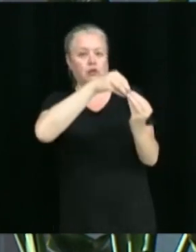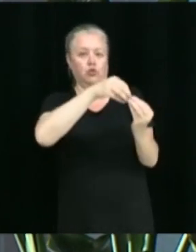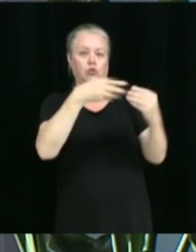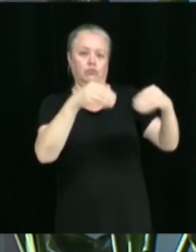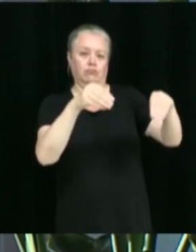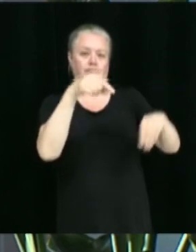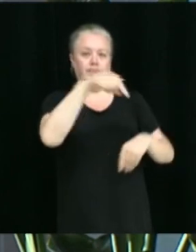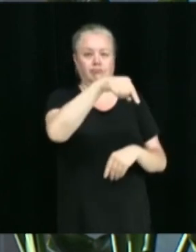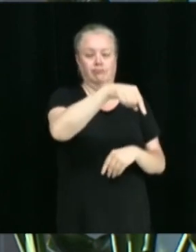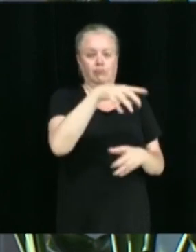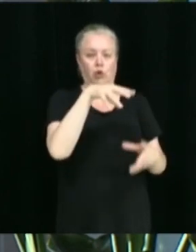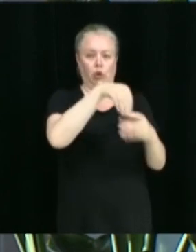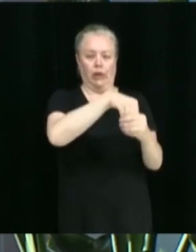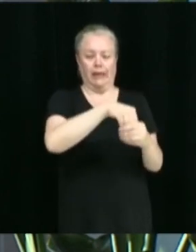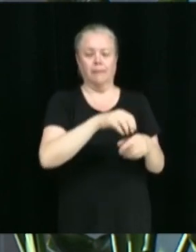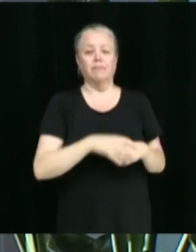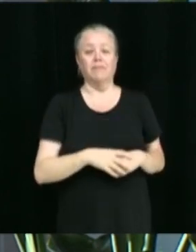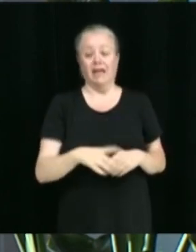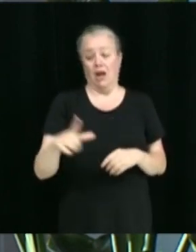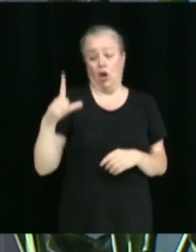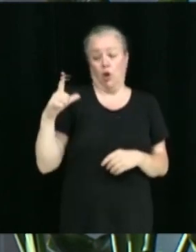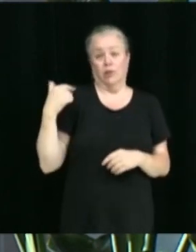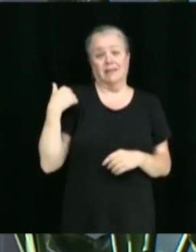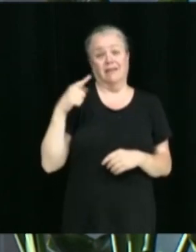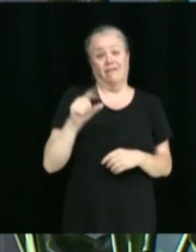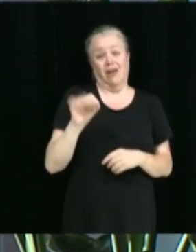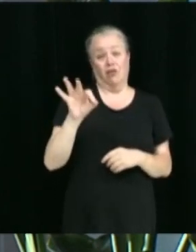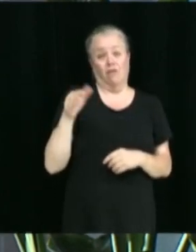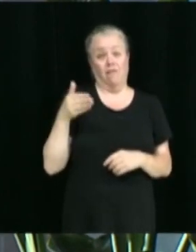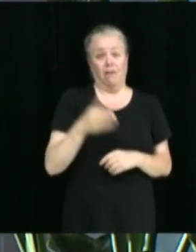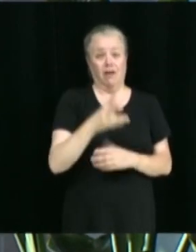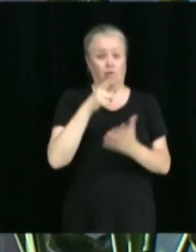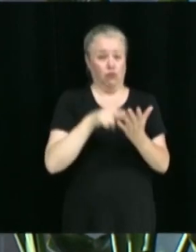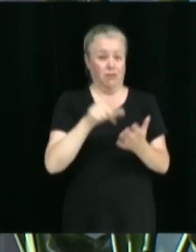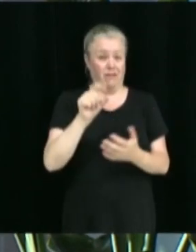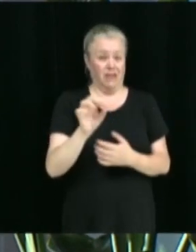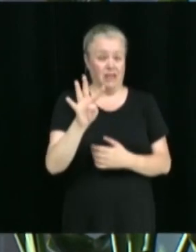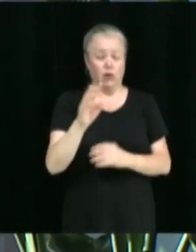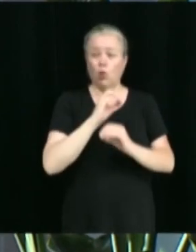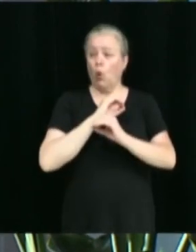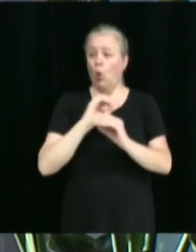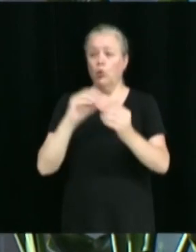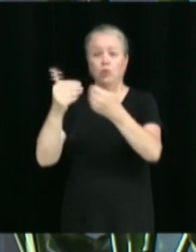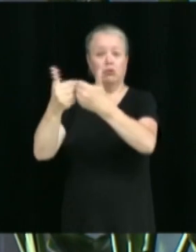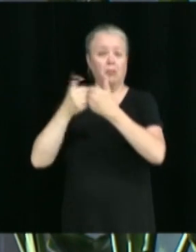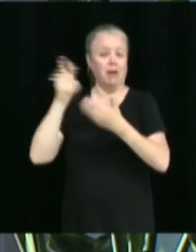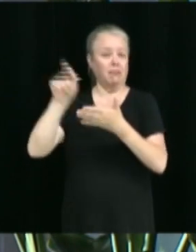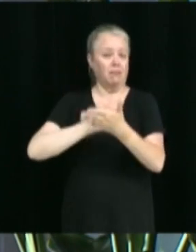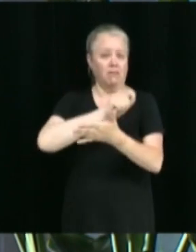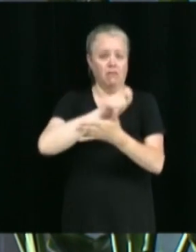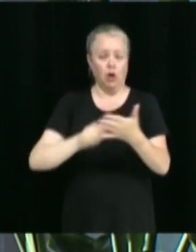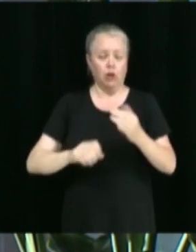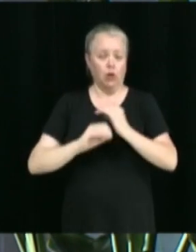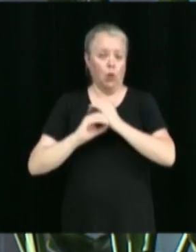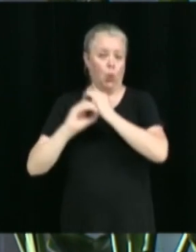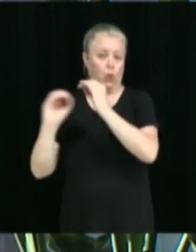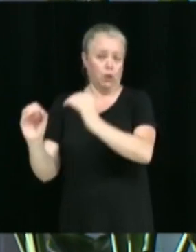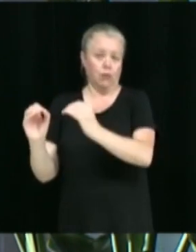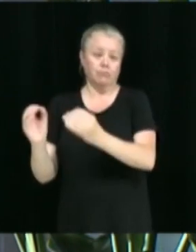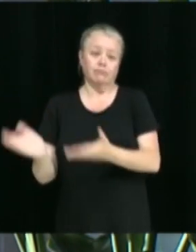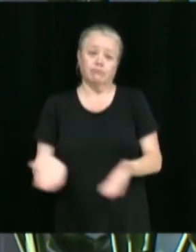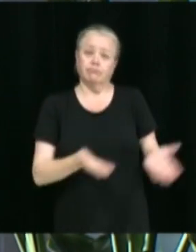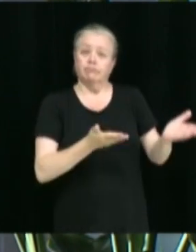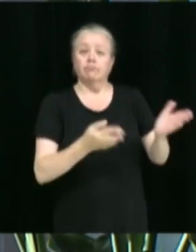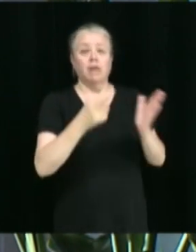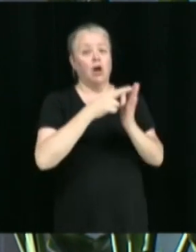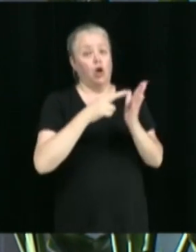assemblée publique de consultation le lundi 29 avril 2024 et qu'aucune demande d'approbation référendaire n'a été reçue, il